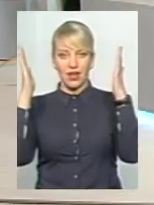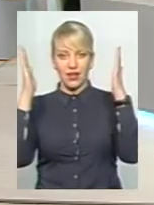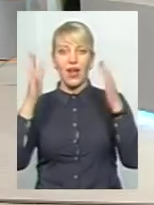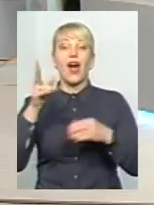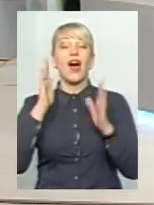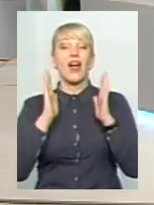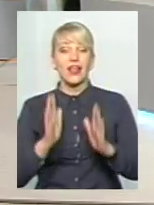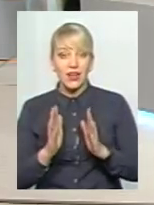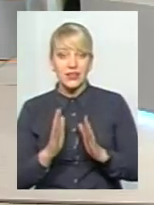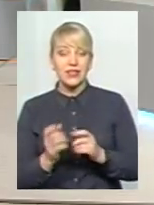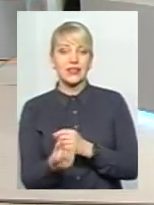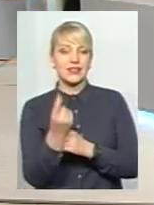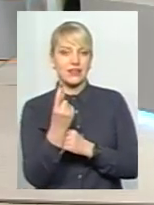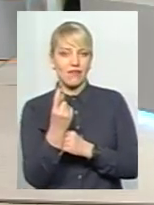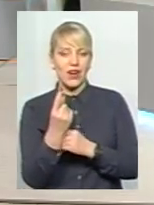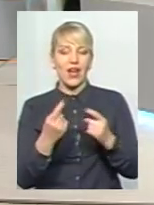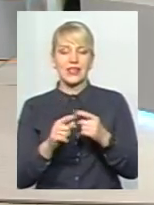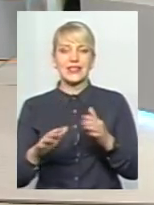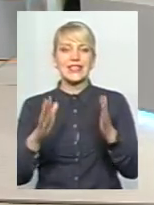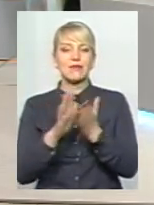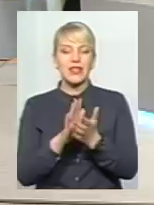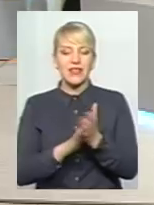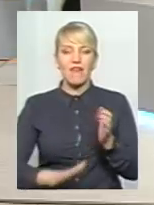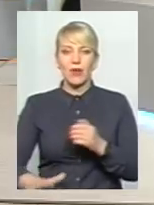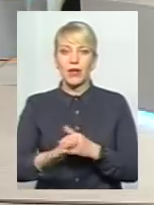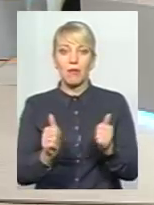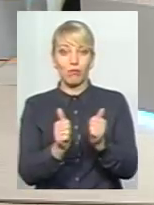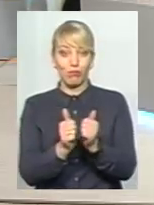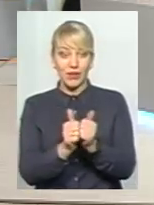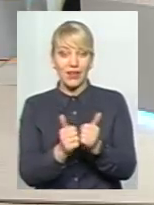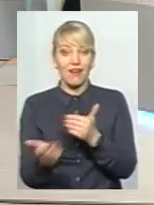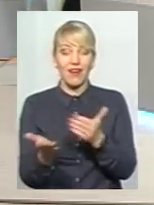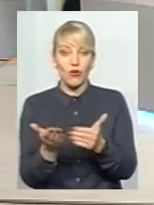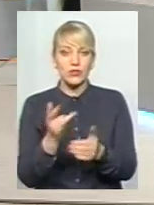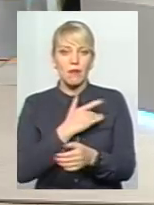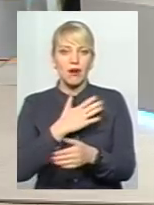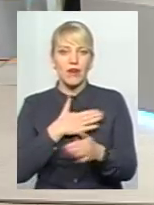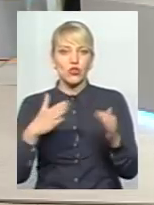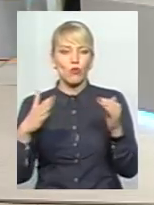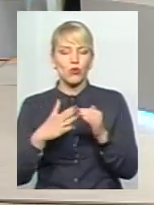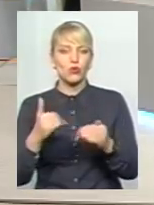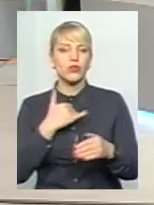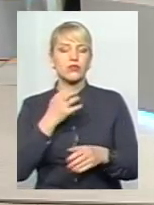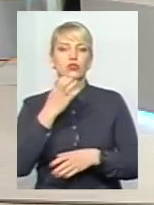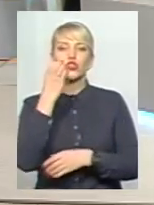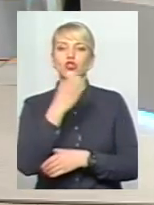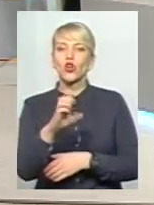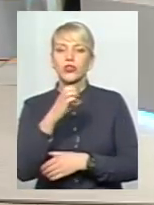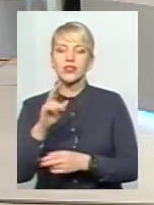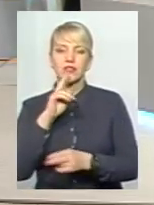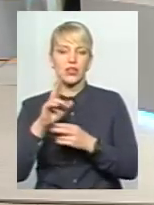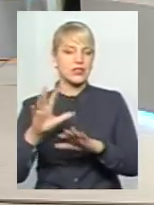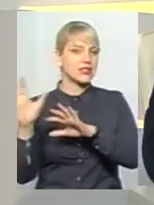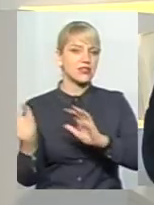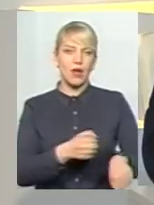як тільки з'являється сміттєвий майданчик з контейнерами біля якогось приватного будинку, в нас сотні скарг. Заберіть